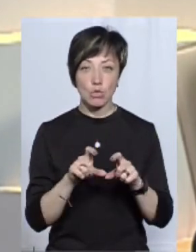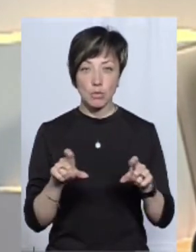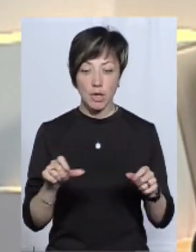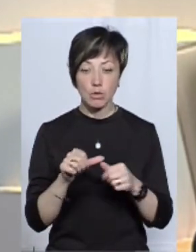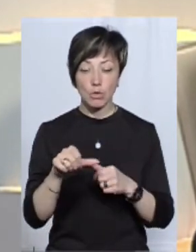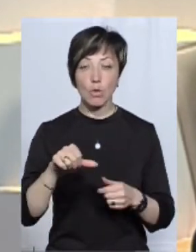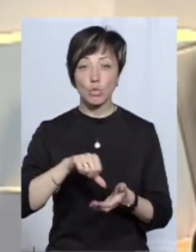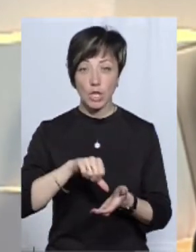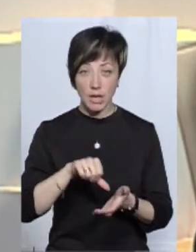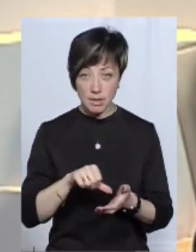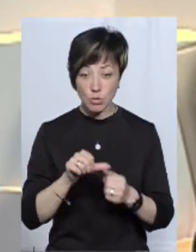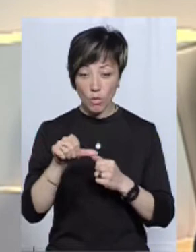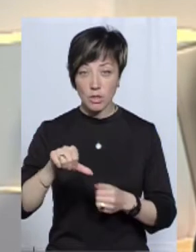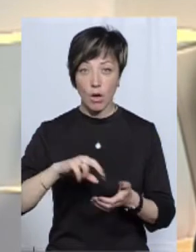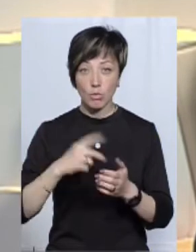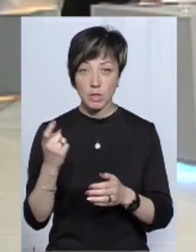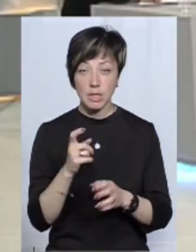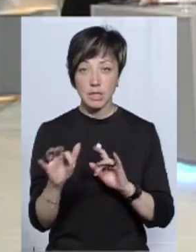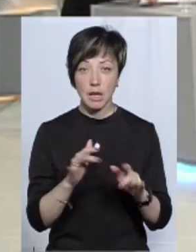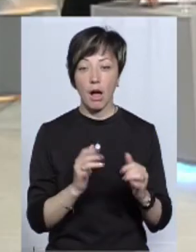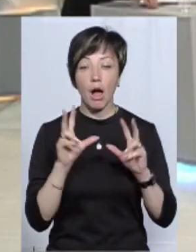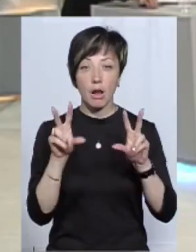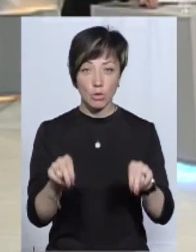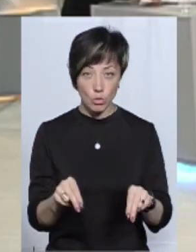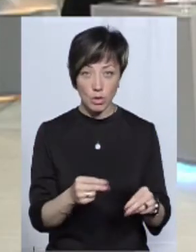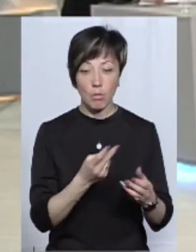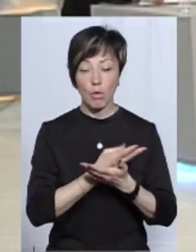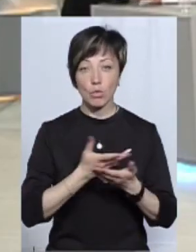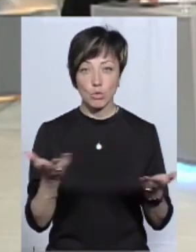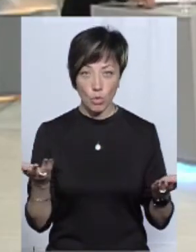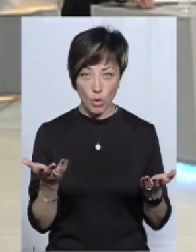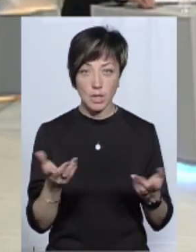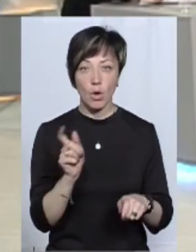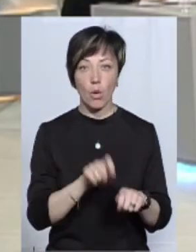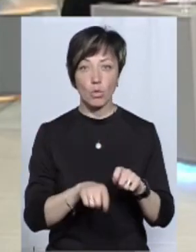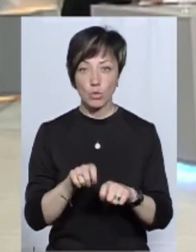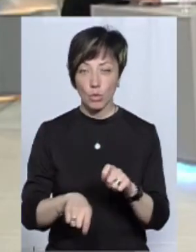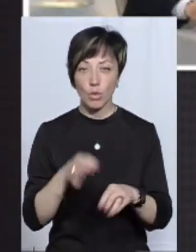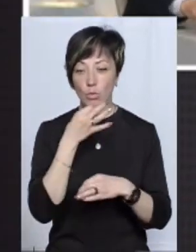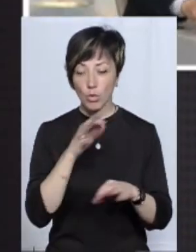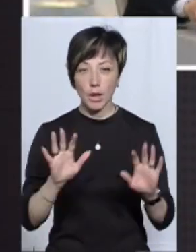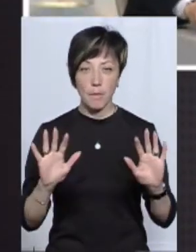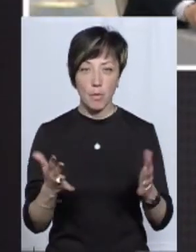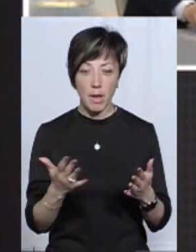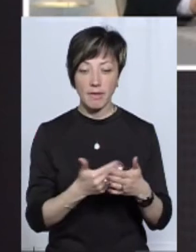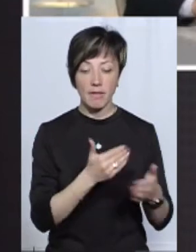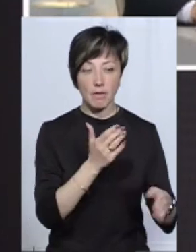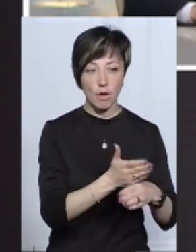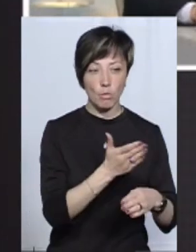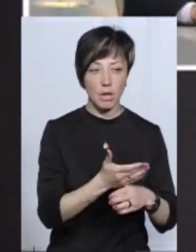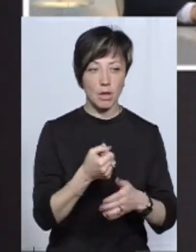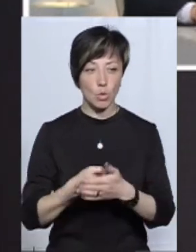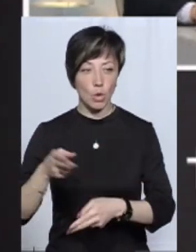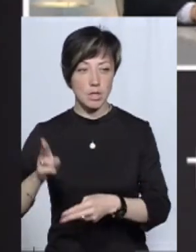зовнішньої економічної діяльності гарантує, що він забезпечить прозорість і контроль в будь-який момент від виробника